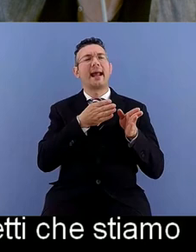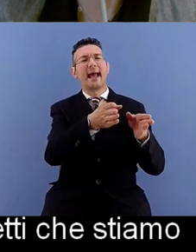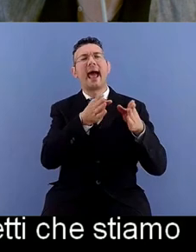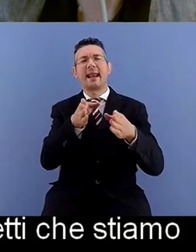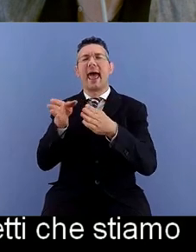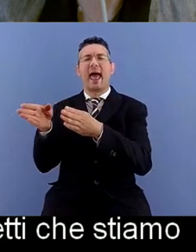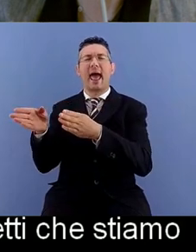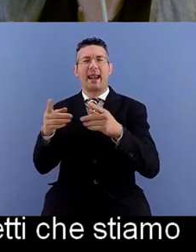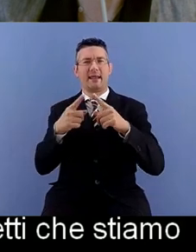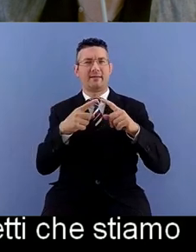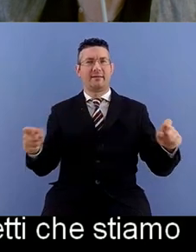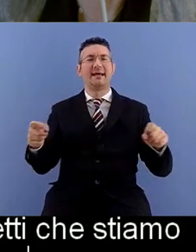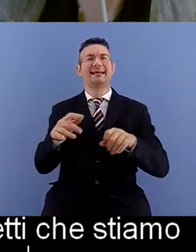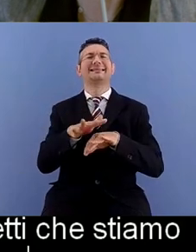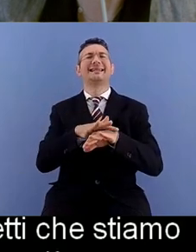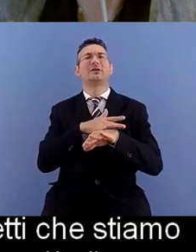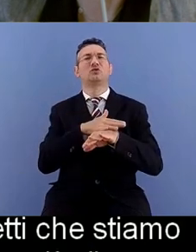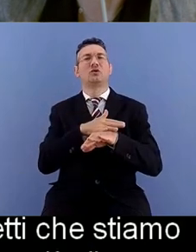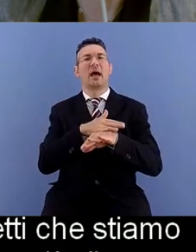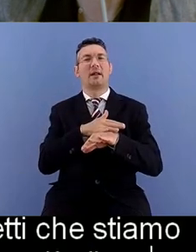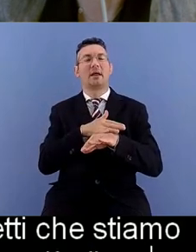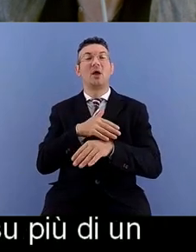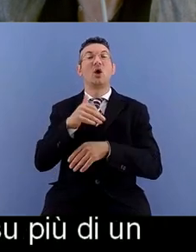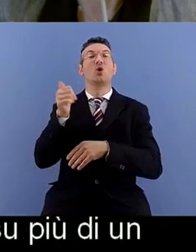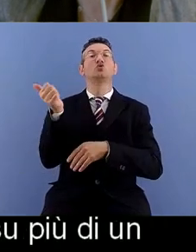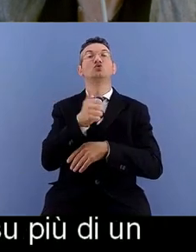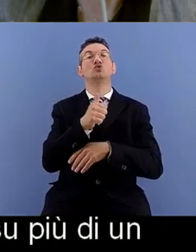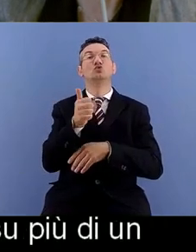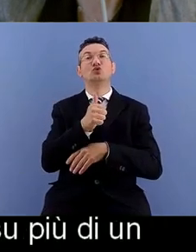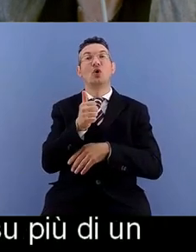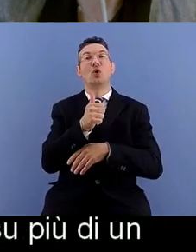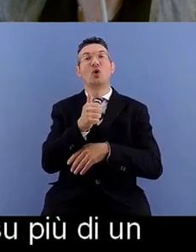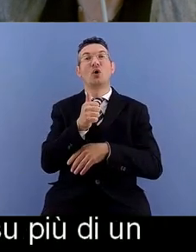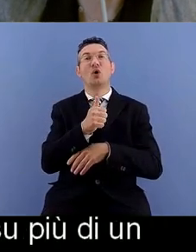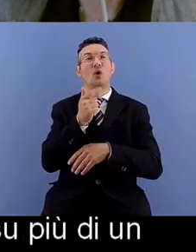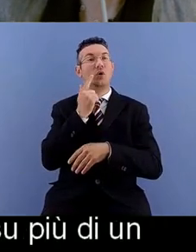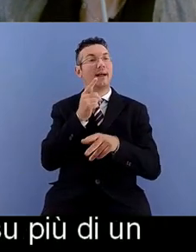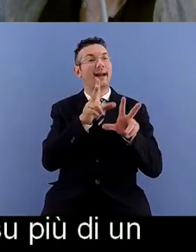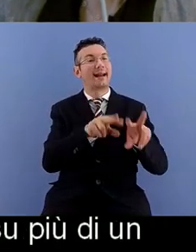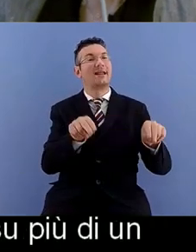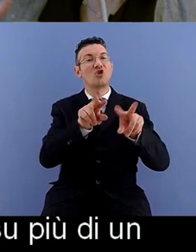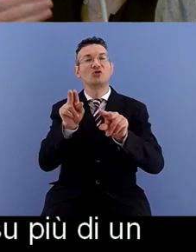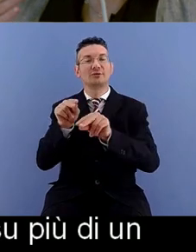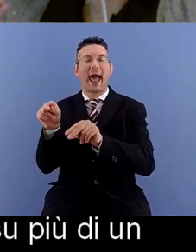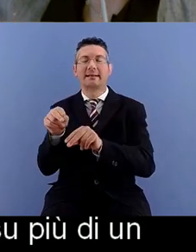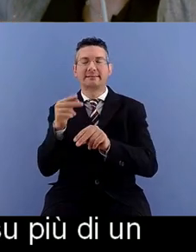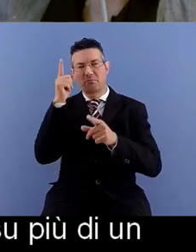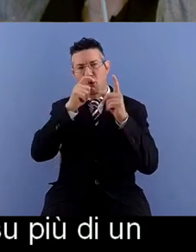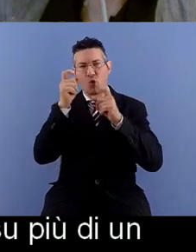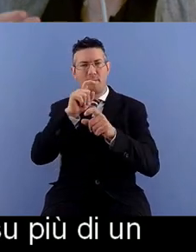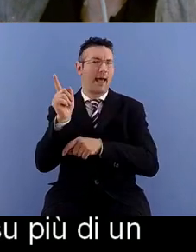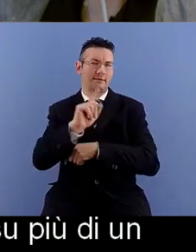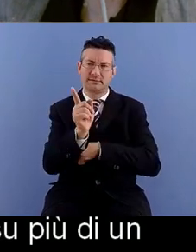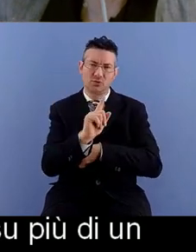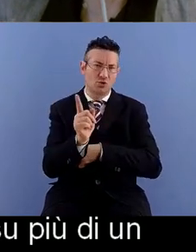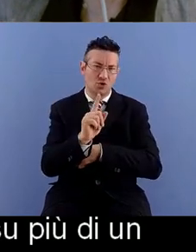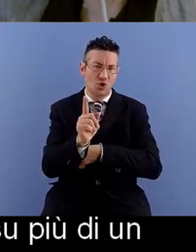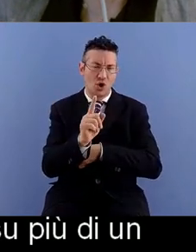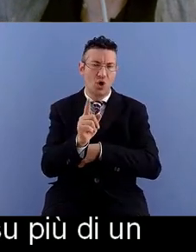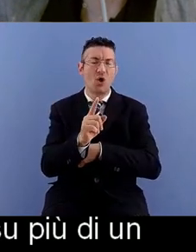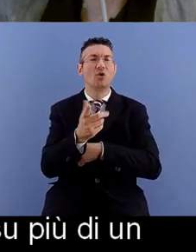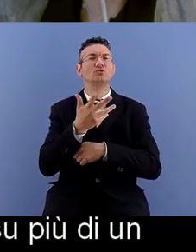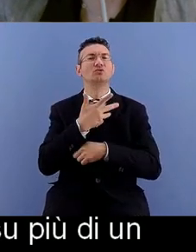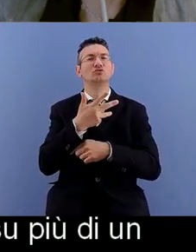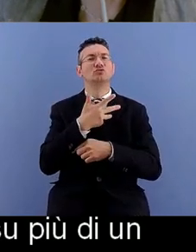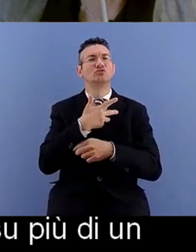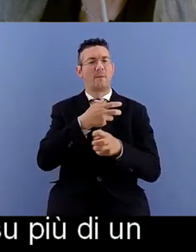quindi non preoccuparsi della ridondanza ma questa diciamo moltiplicazione di